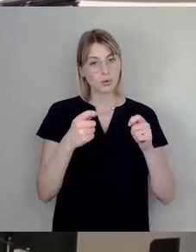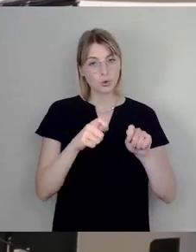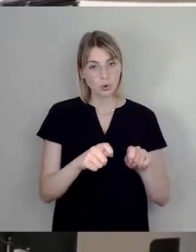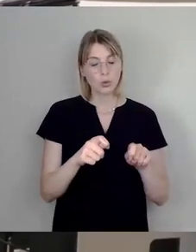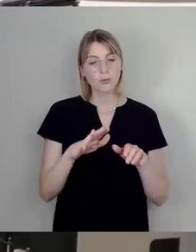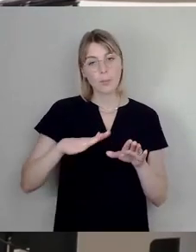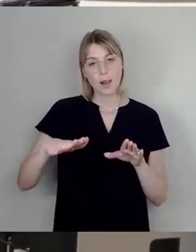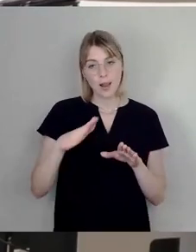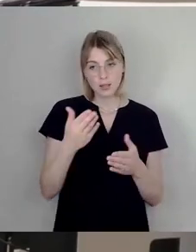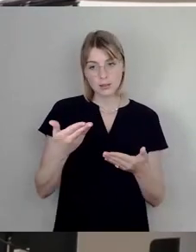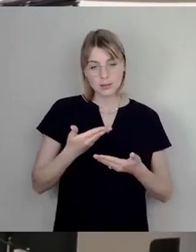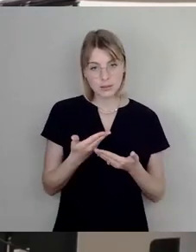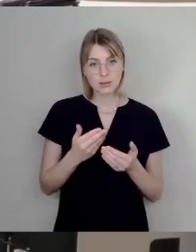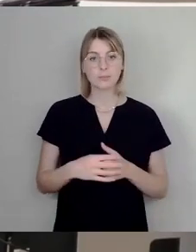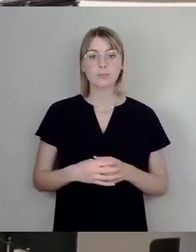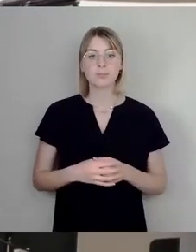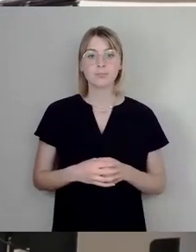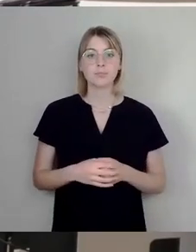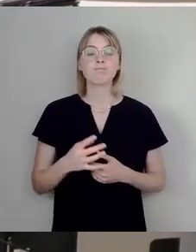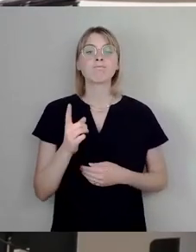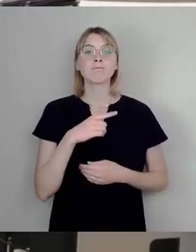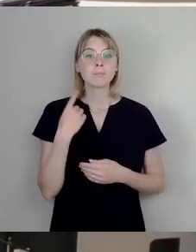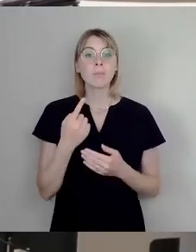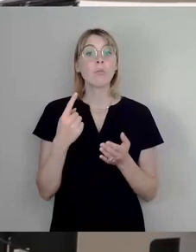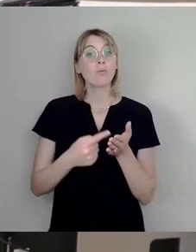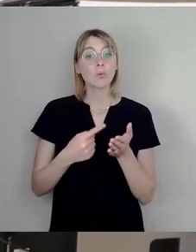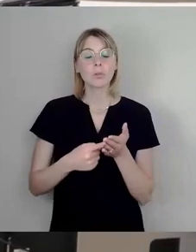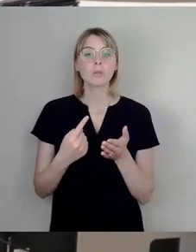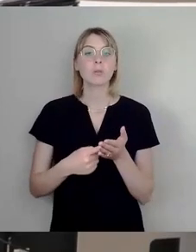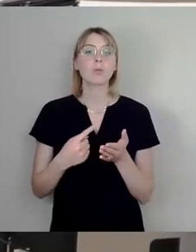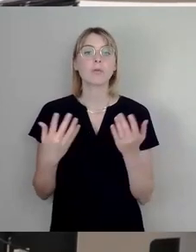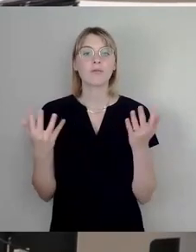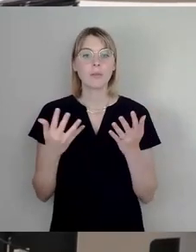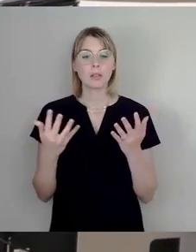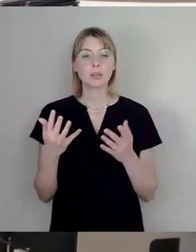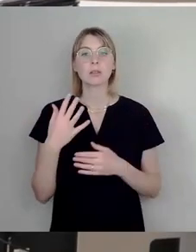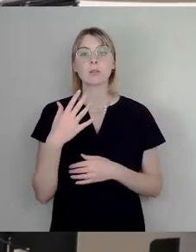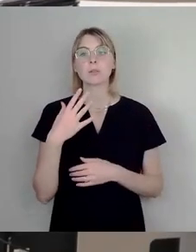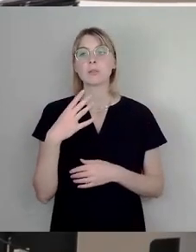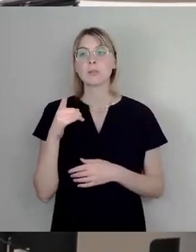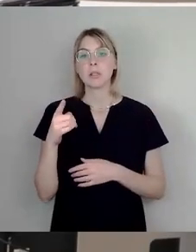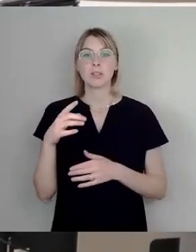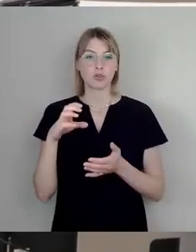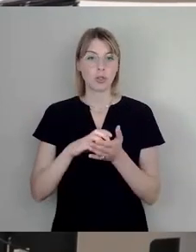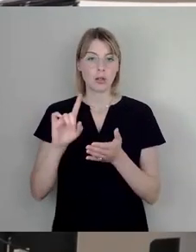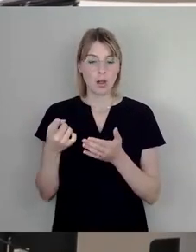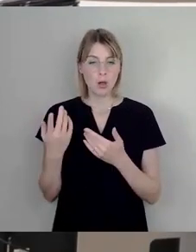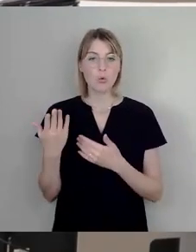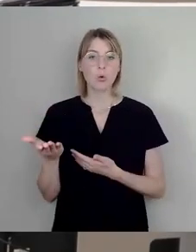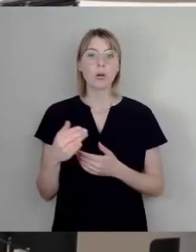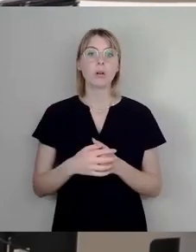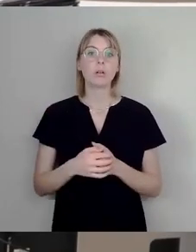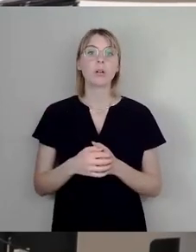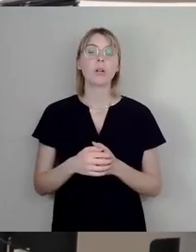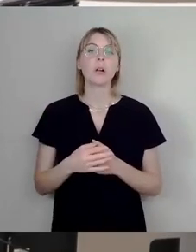Wir fordern hier eindeutig, wir stellen uns auch eindeutig hinter die Forderung, die auch seitens der Stadt kommt, dass diese Mehrkosten, die jetzt